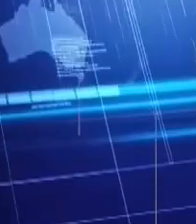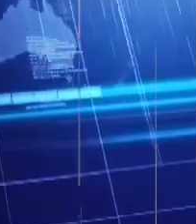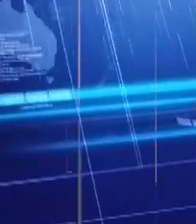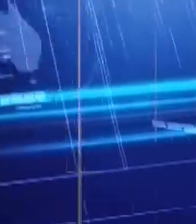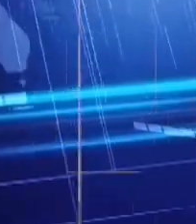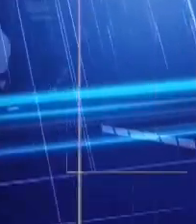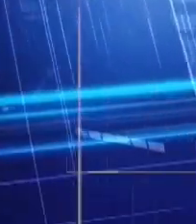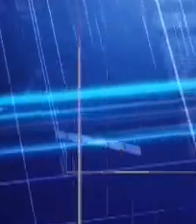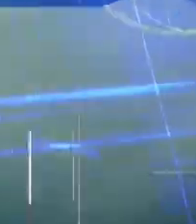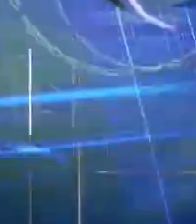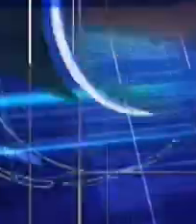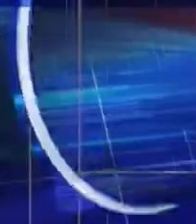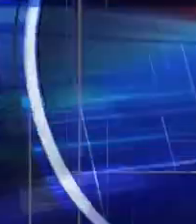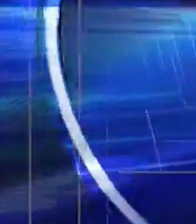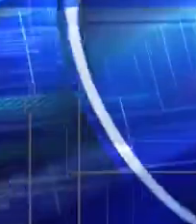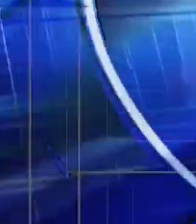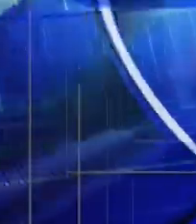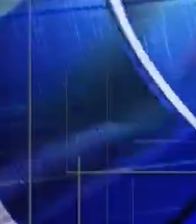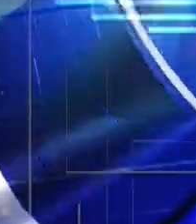MUZIEK.